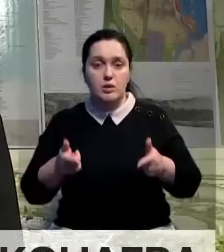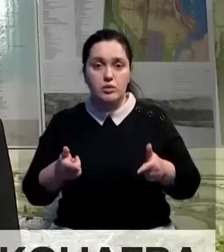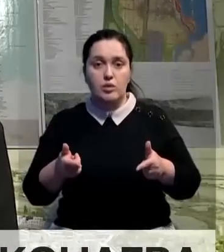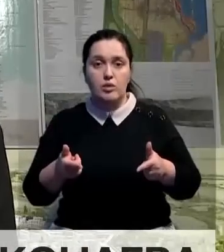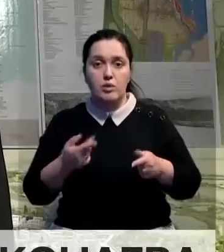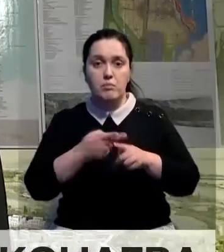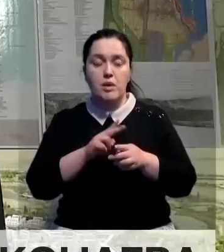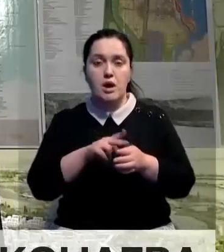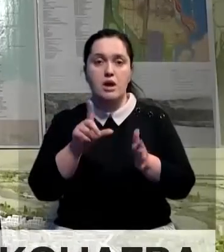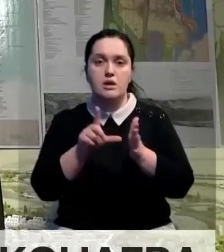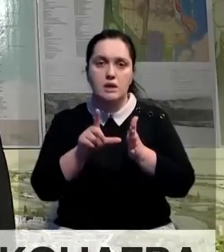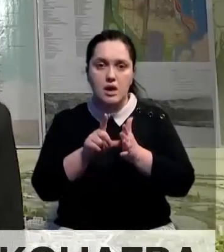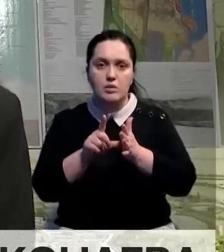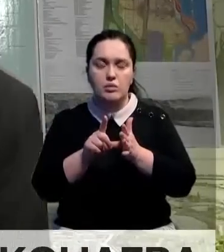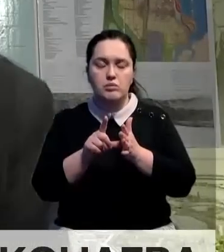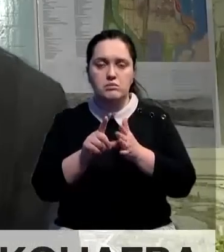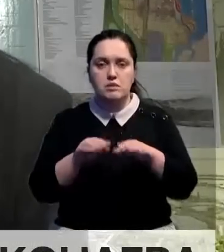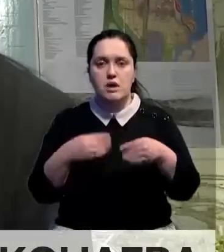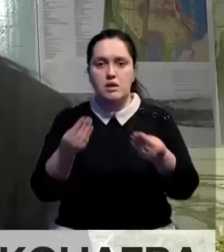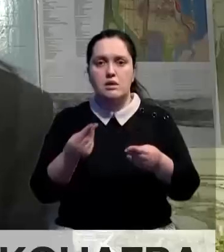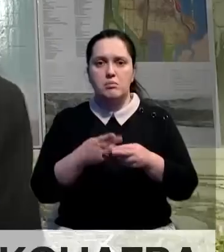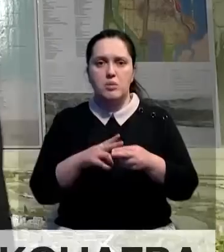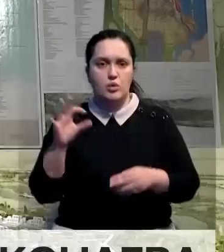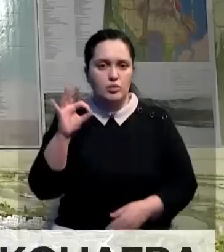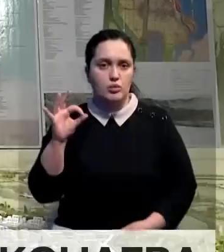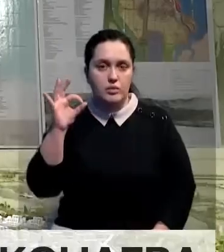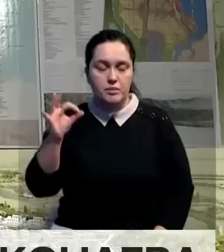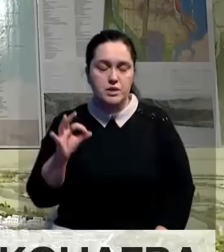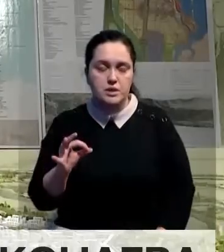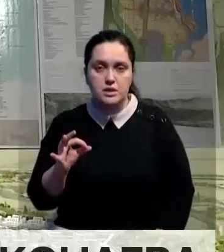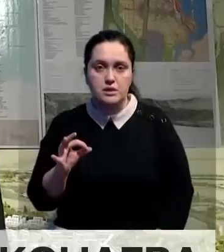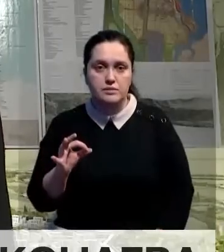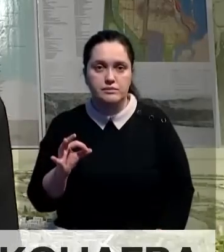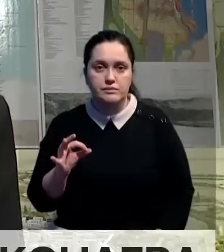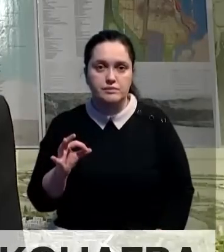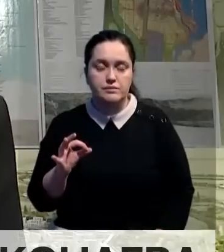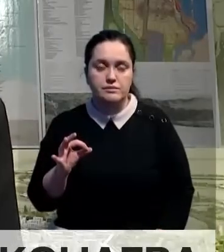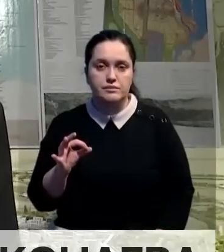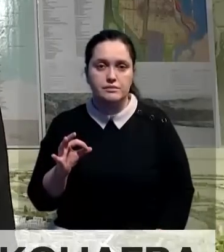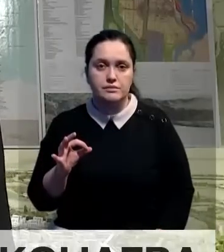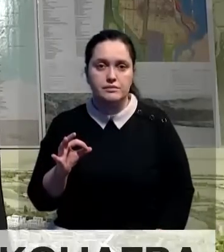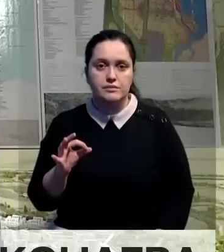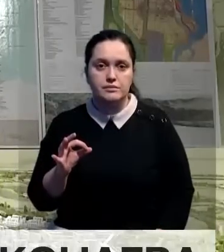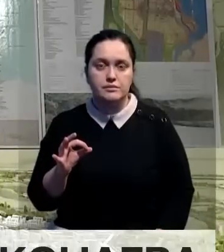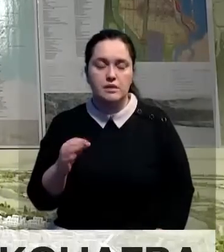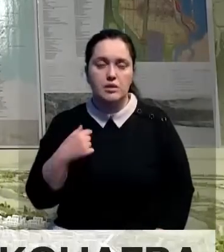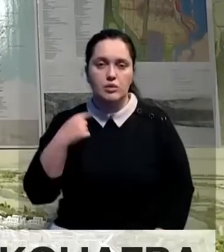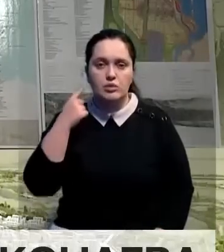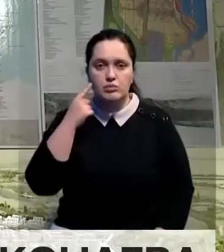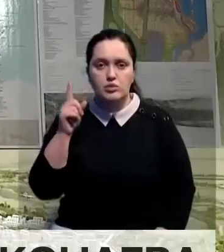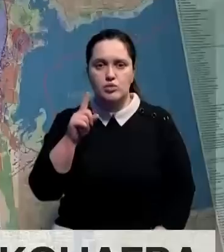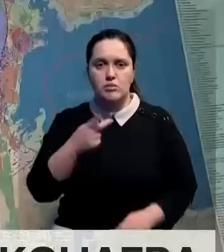налогами и так далее пожертвовать, потому что это нулевые ставки, понятно, то, в принципе, я думаю, что